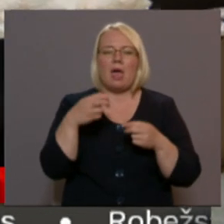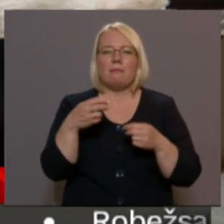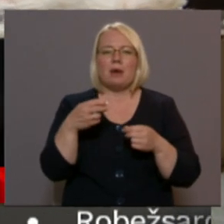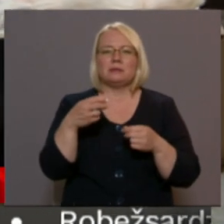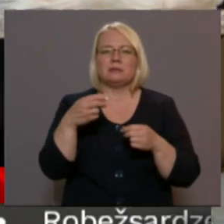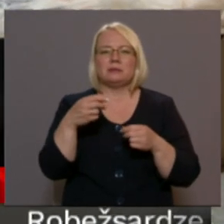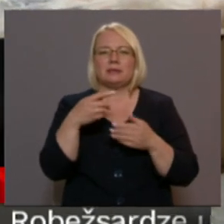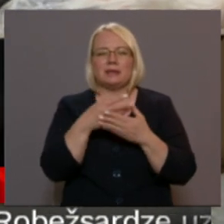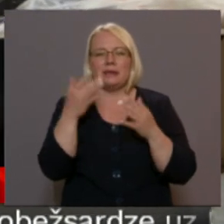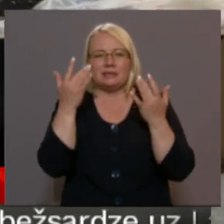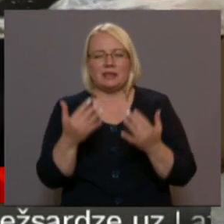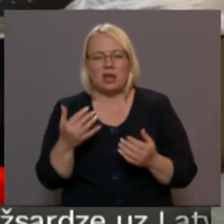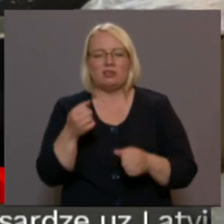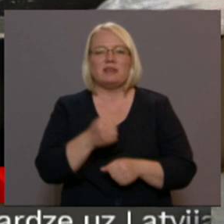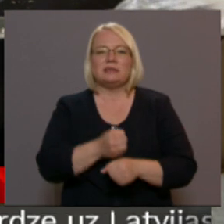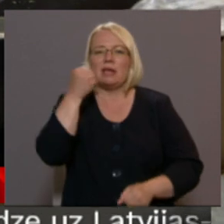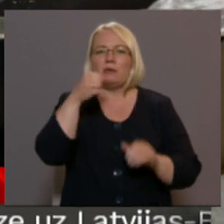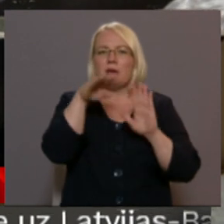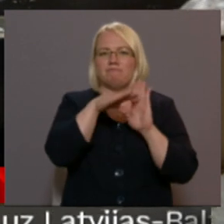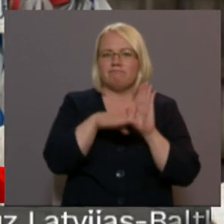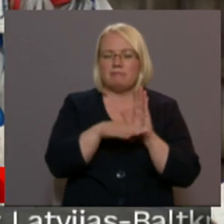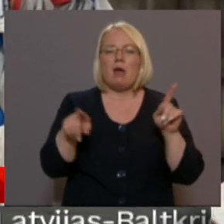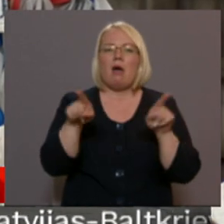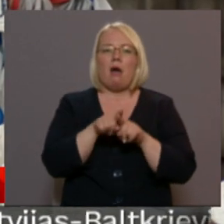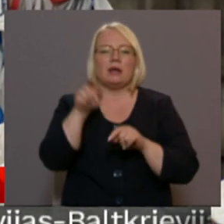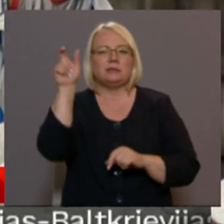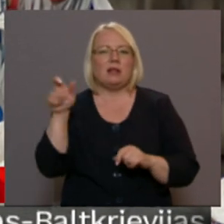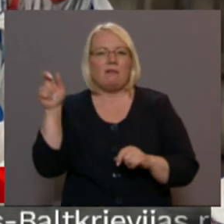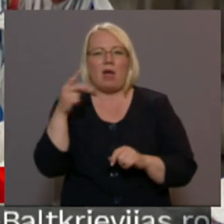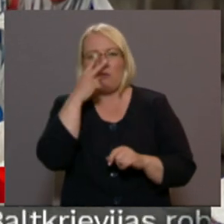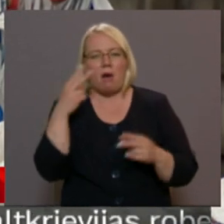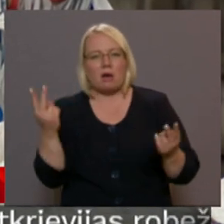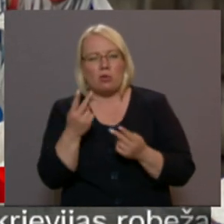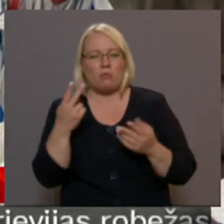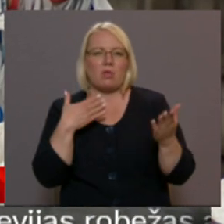aizlēgumiem nepietiks, ja nemainīsies arī cilvēku paradumi un attieksmi.